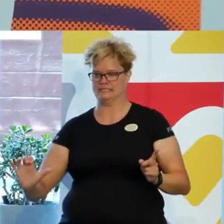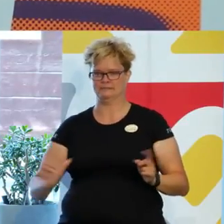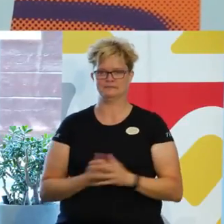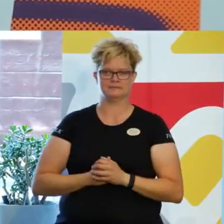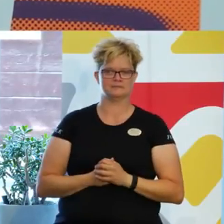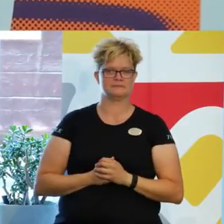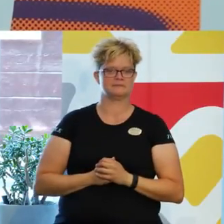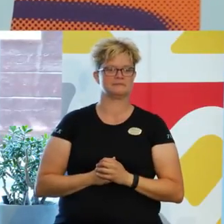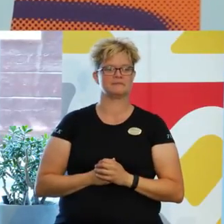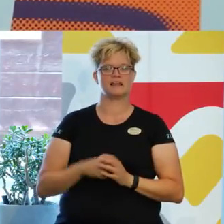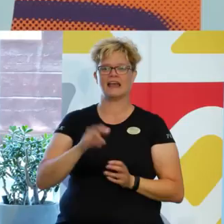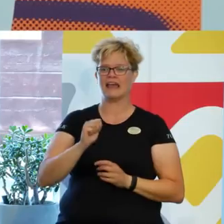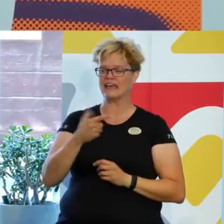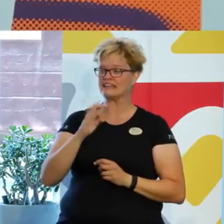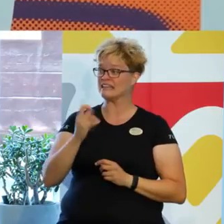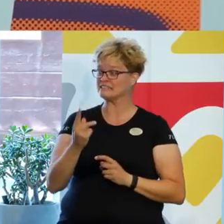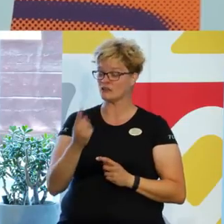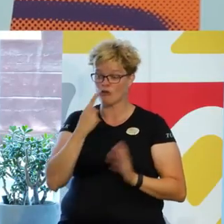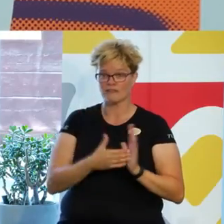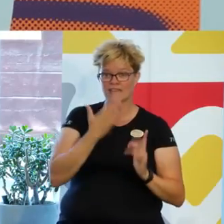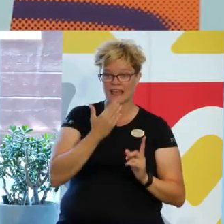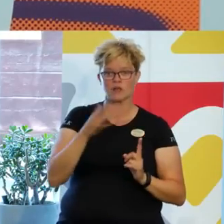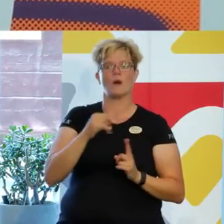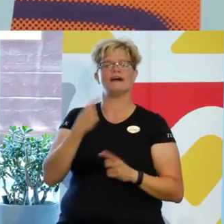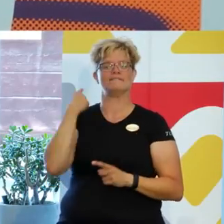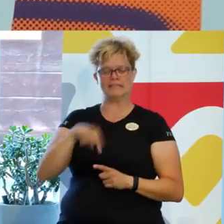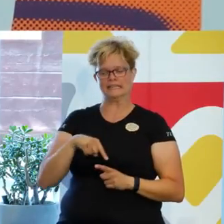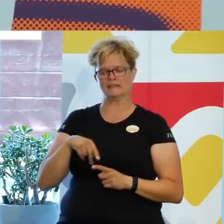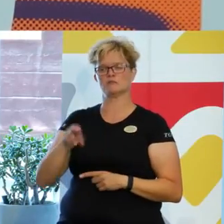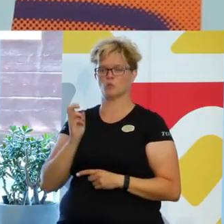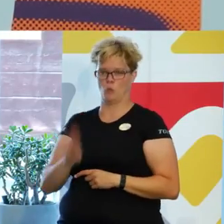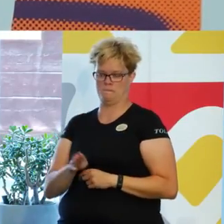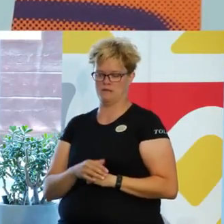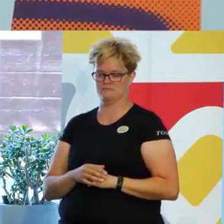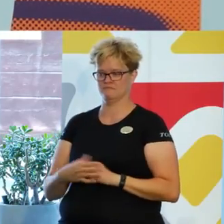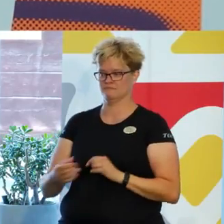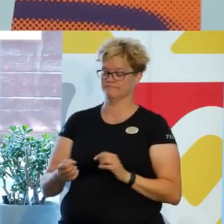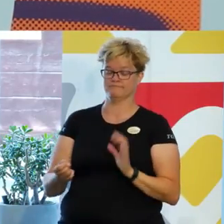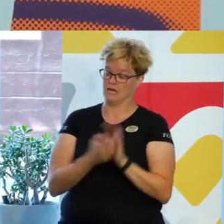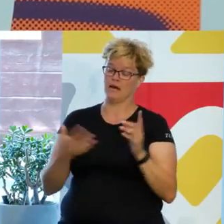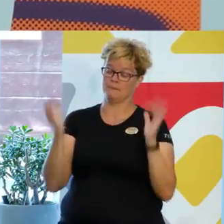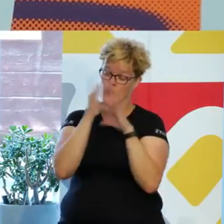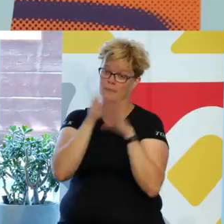När det gäller etniskt tillhörighet så har vi en vithetsnorm som ställer till det.